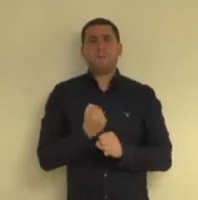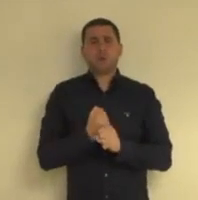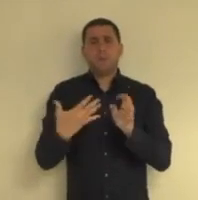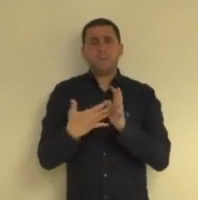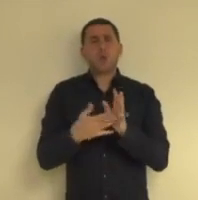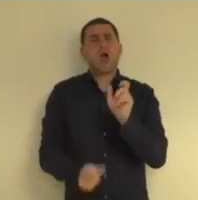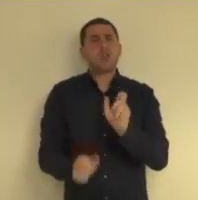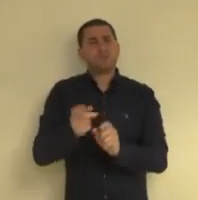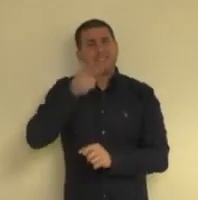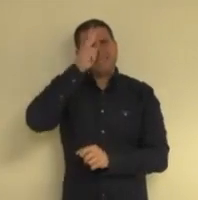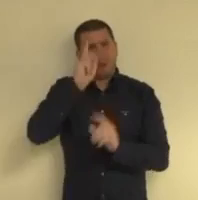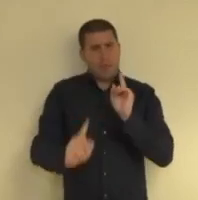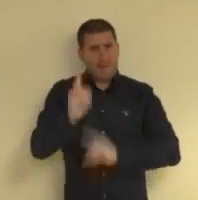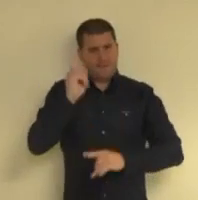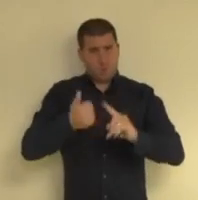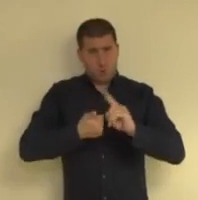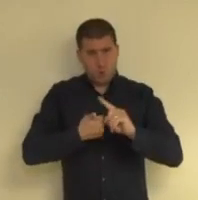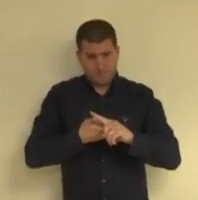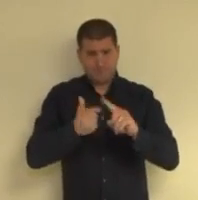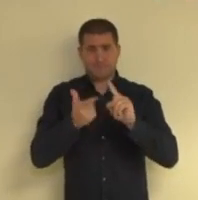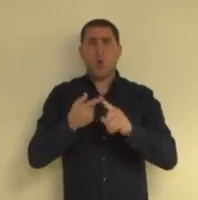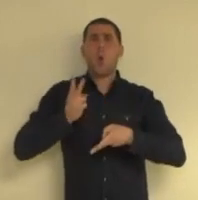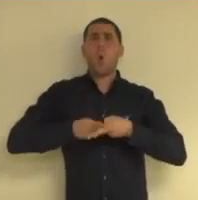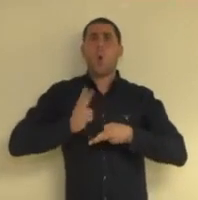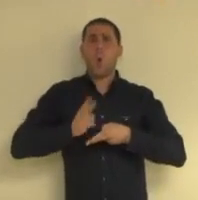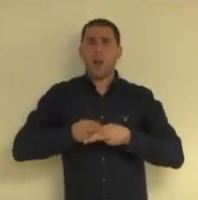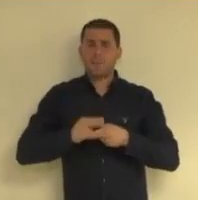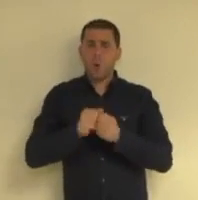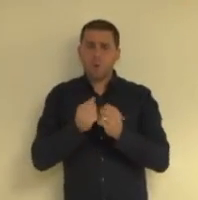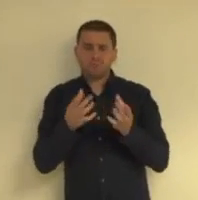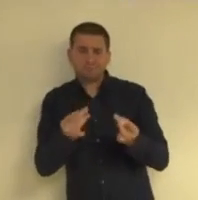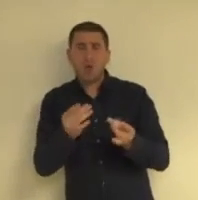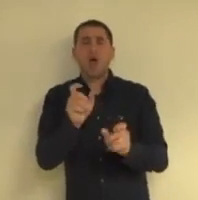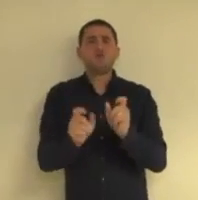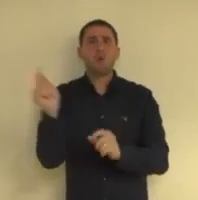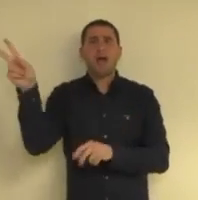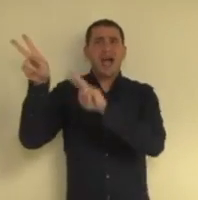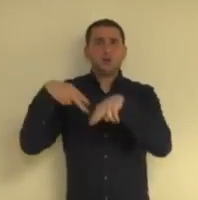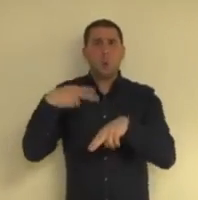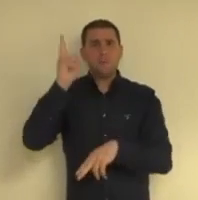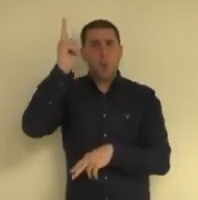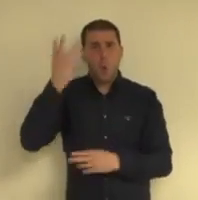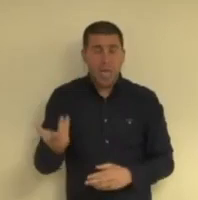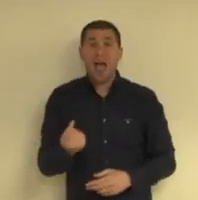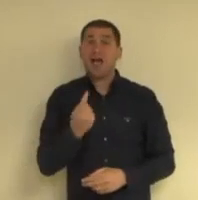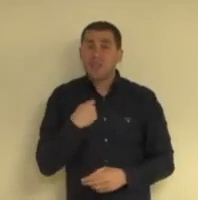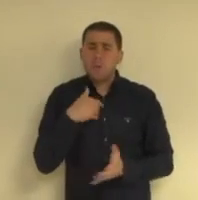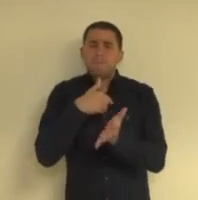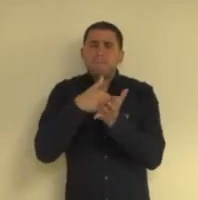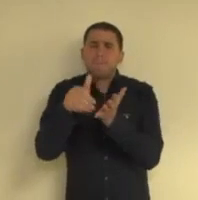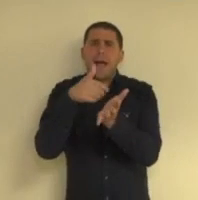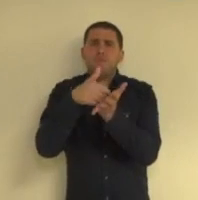בדיקות לאנשים שהם בסיכון גבוה לחולים, למגעים, לאנשים שהגיעו מחול אנחנו